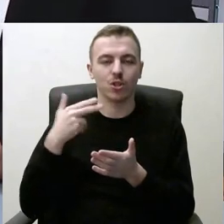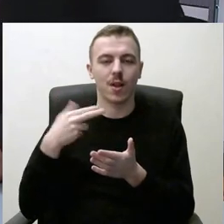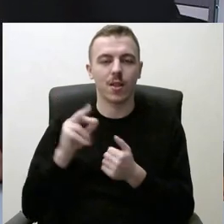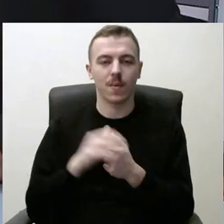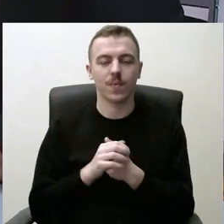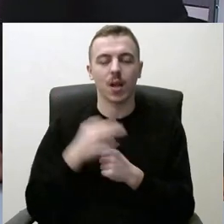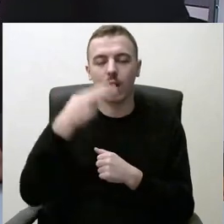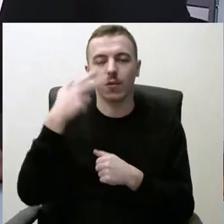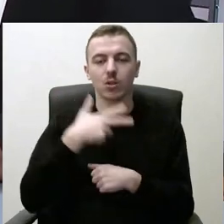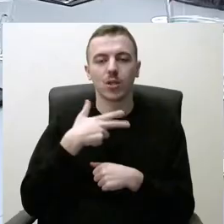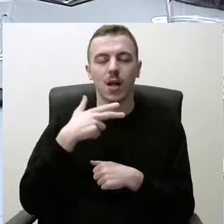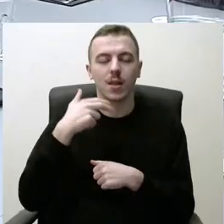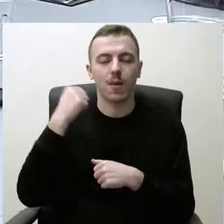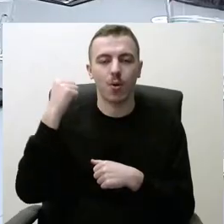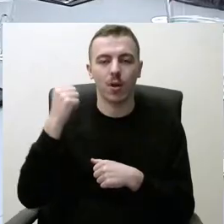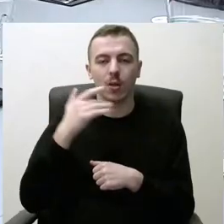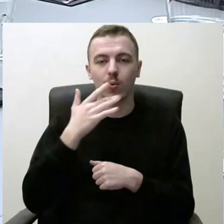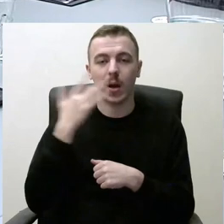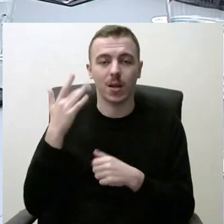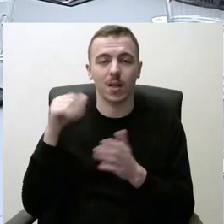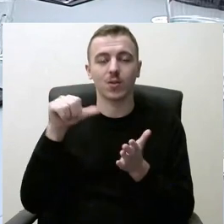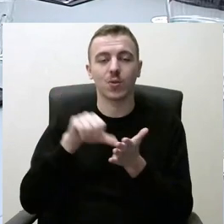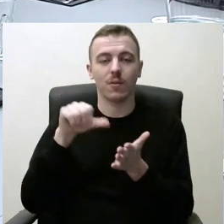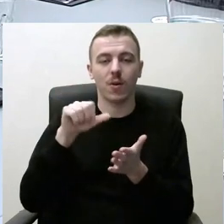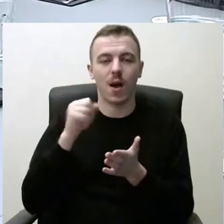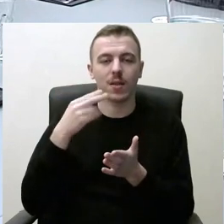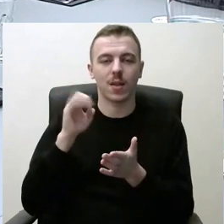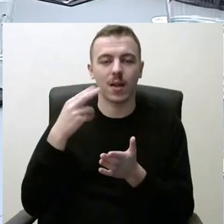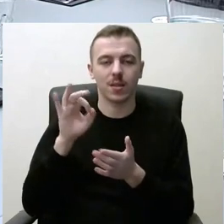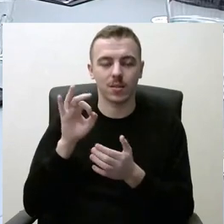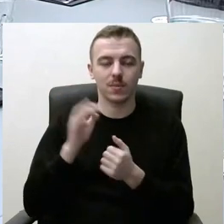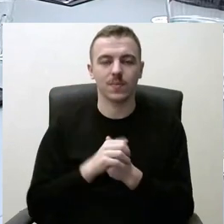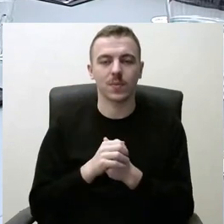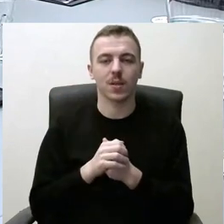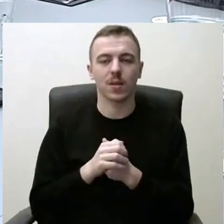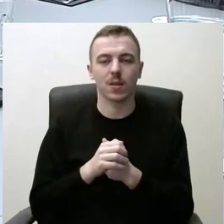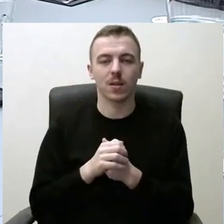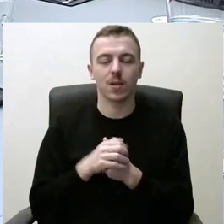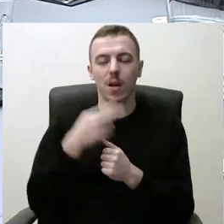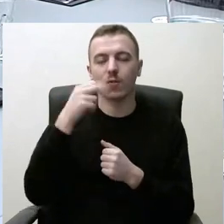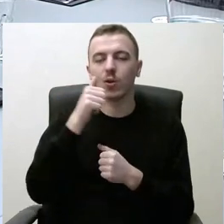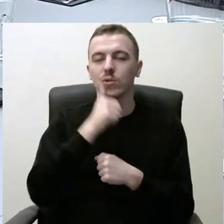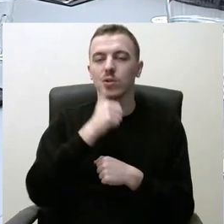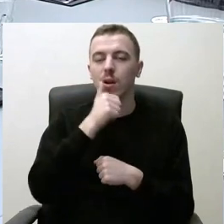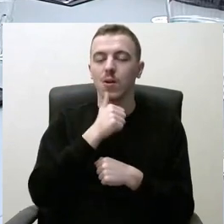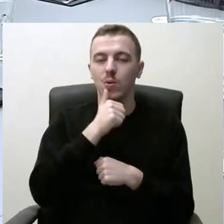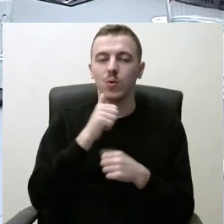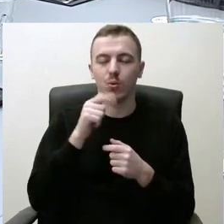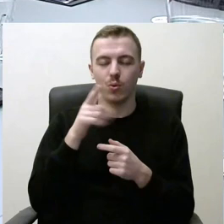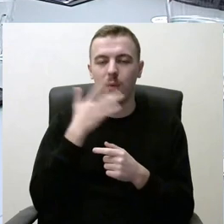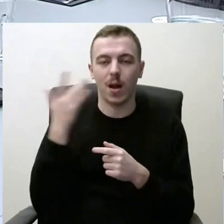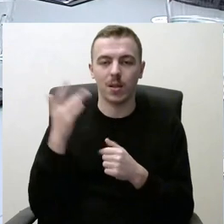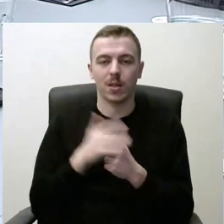socialdemokratų partijai atstovauja Antanas Nesteckis, Lietuvos žaliųjų partijai